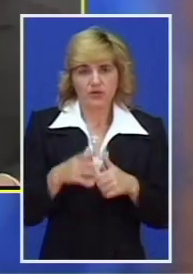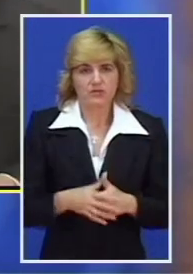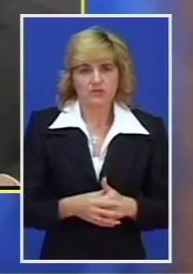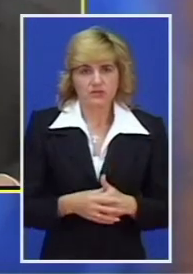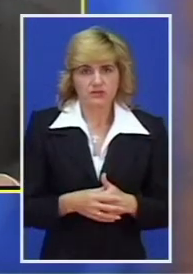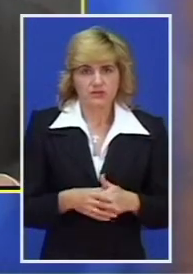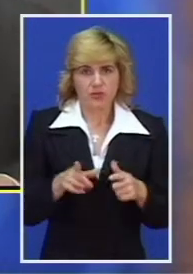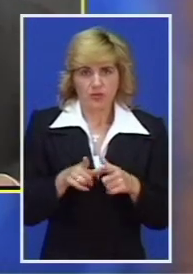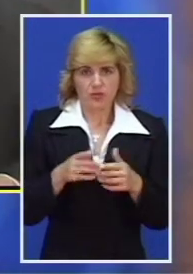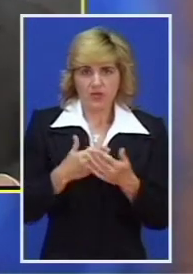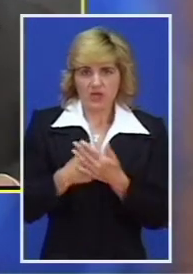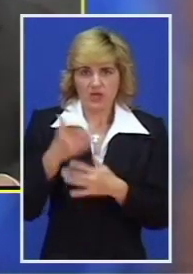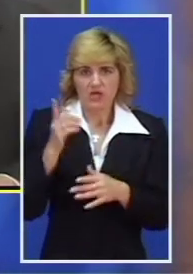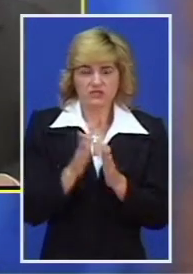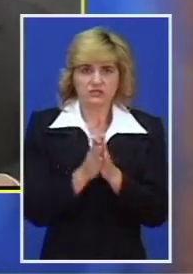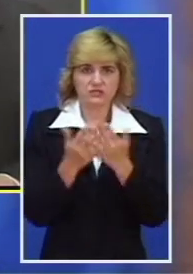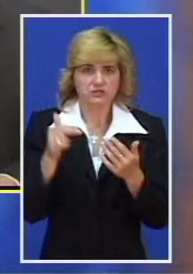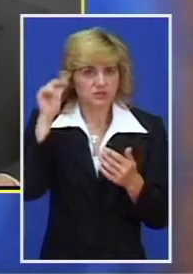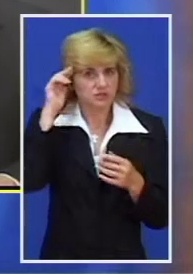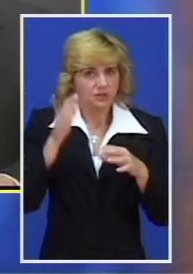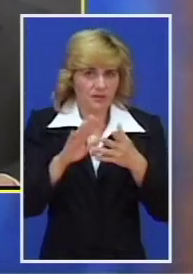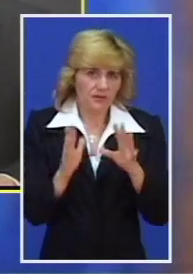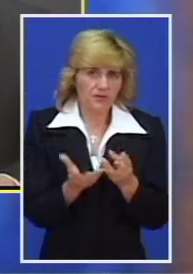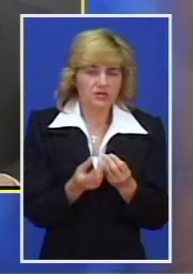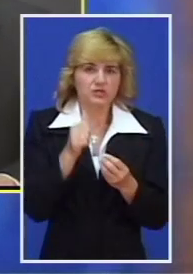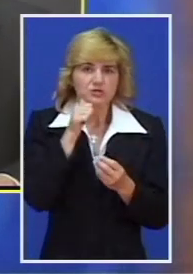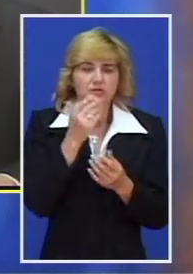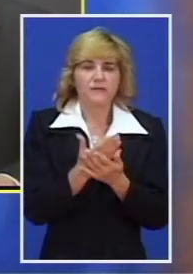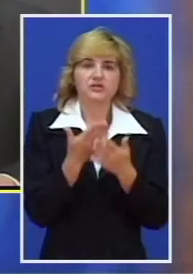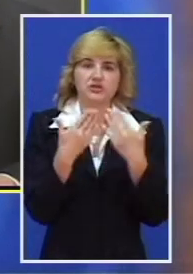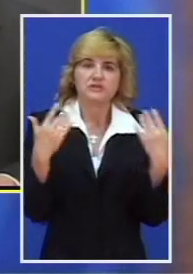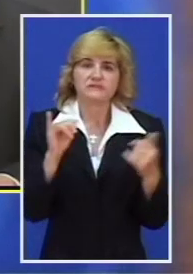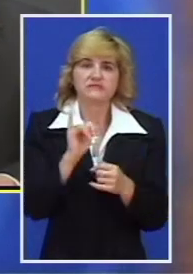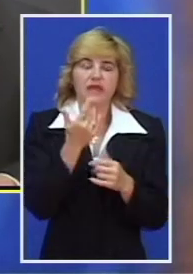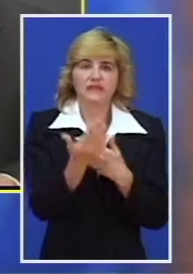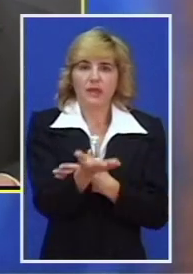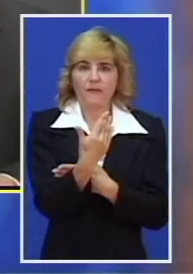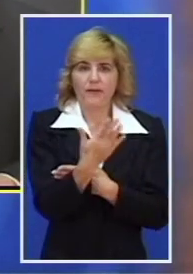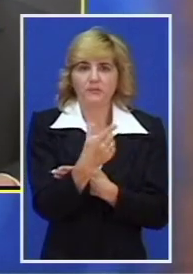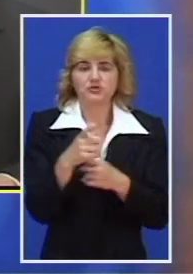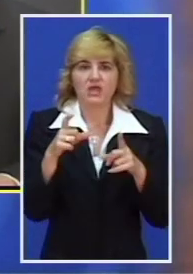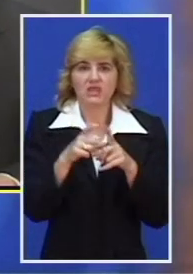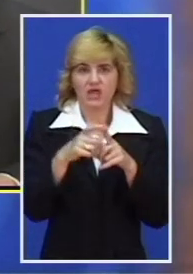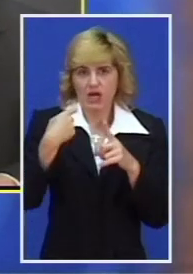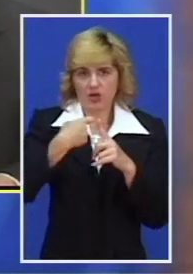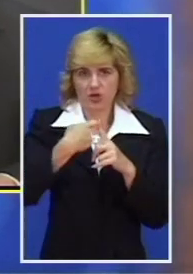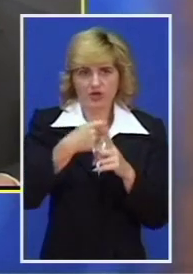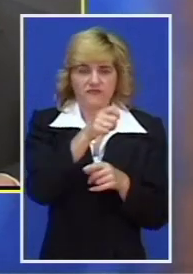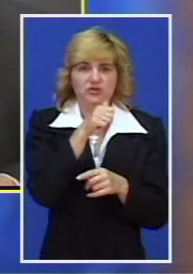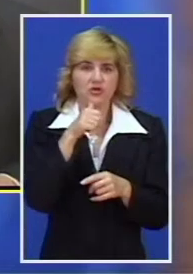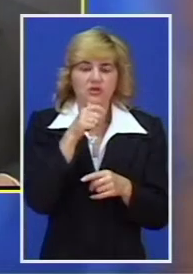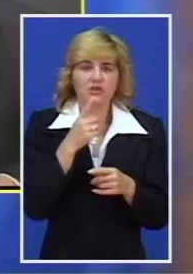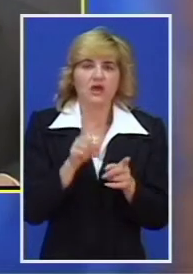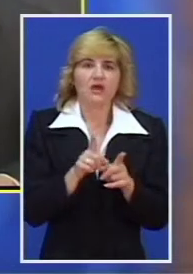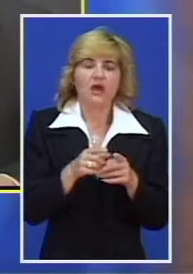U Gradskoj suvenirnici sutra će biti otvorena izložba zlatne papuče Dejana Kovača, izrađivača tradicionalnih